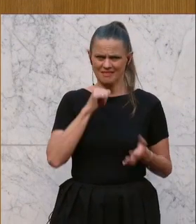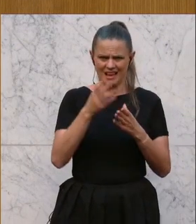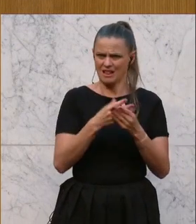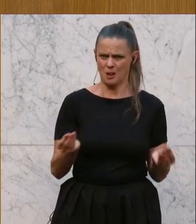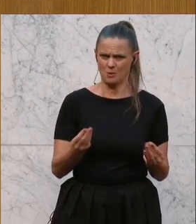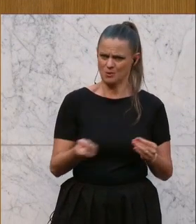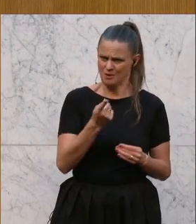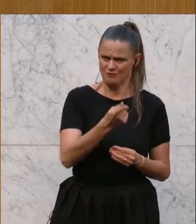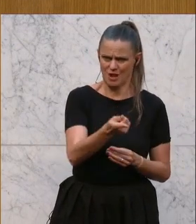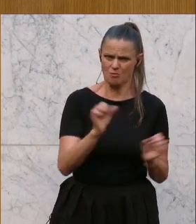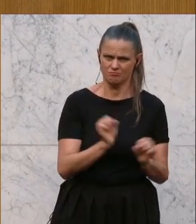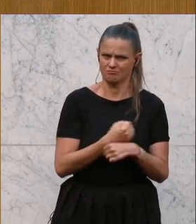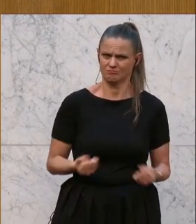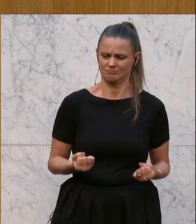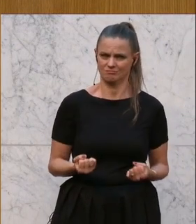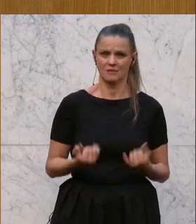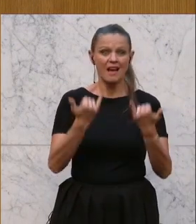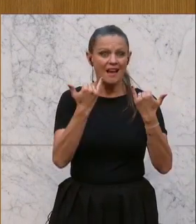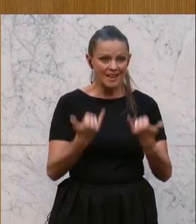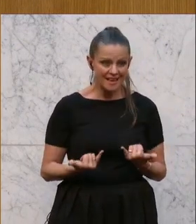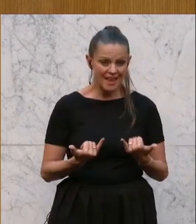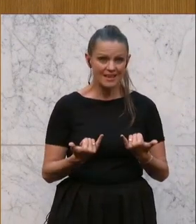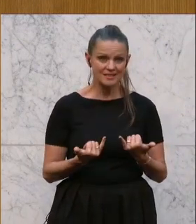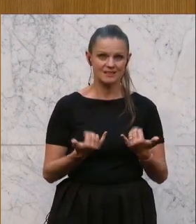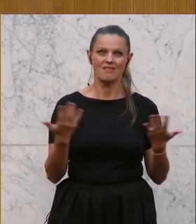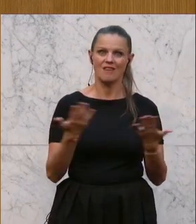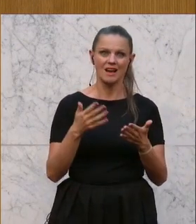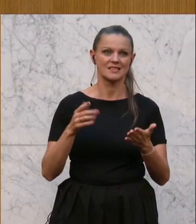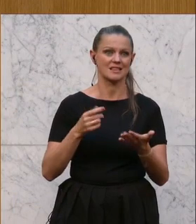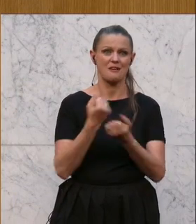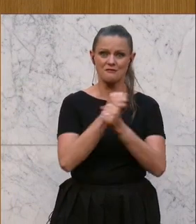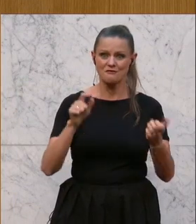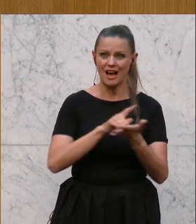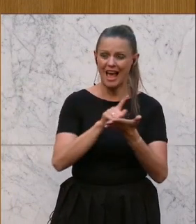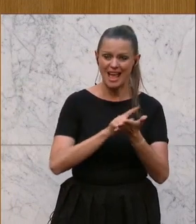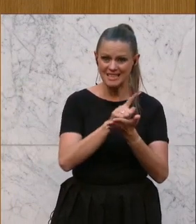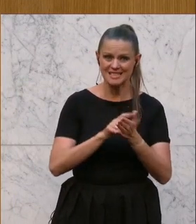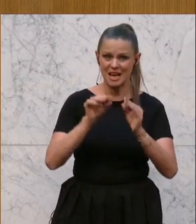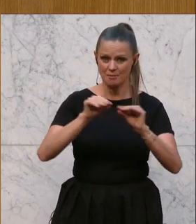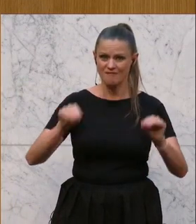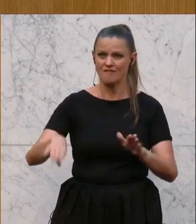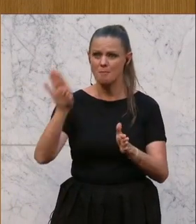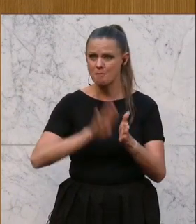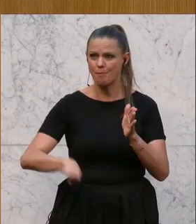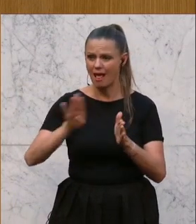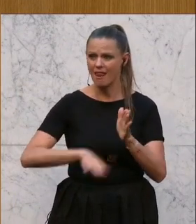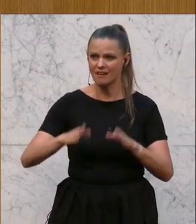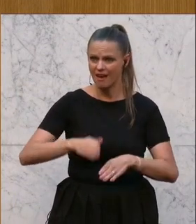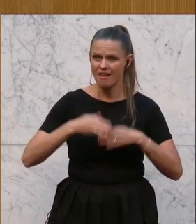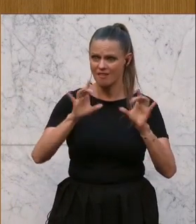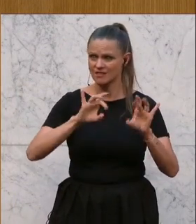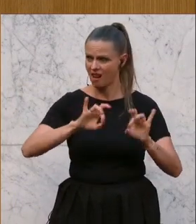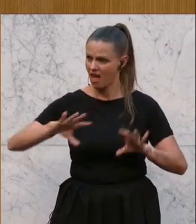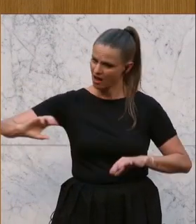doch keine Dauerlösung sein. Dass Sie jetzt auch noch die Freizeitpädagogen als billige Aushilfslehrer in die Klassenzimmer